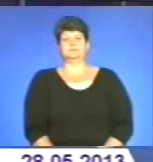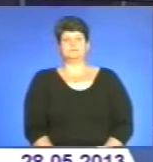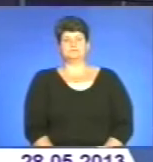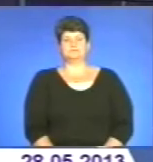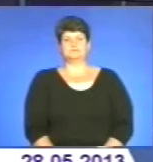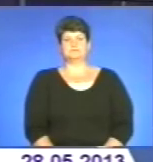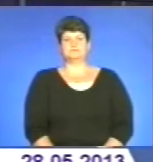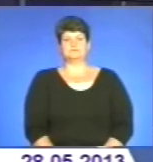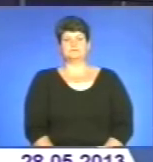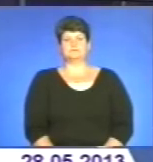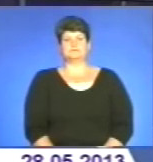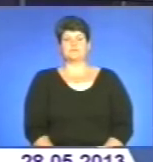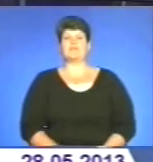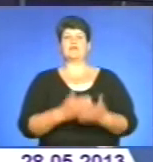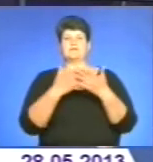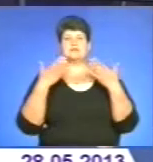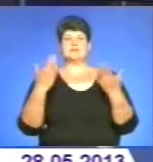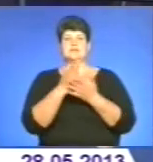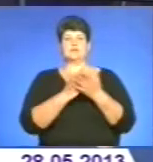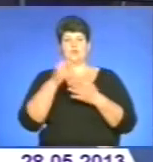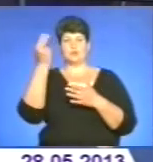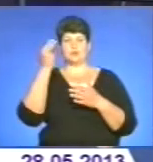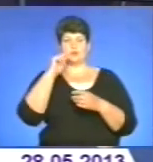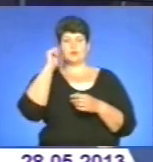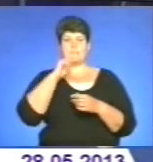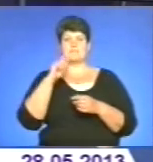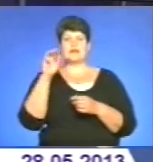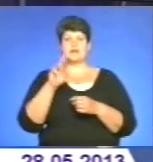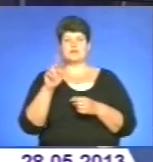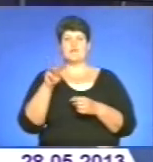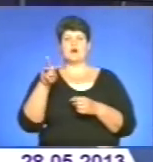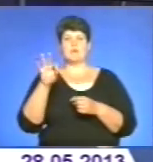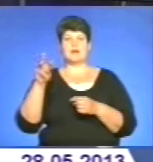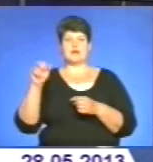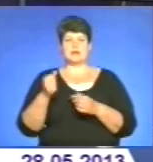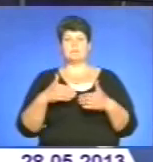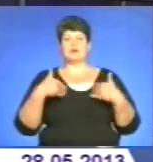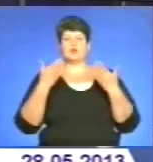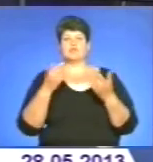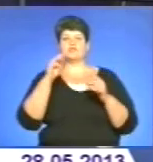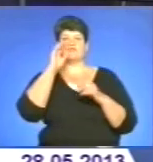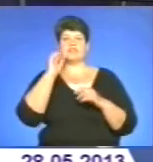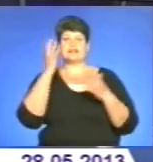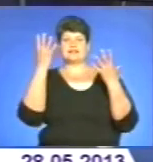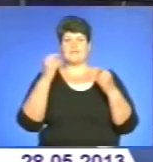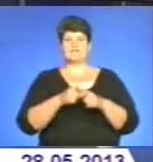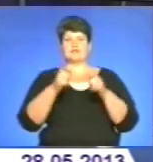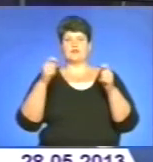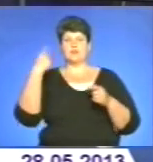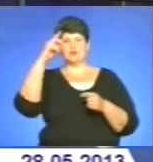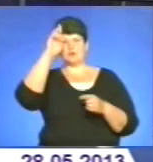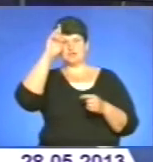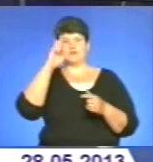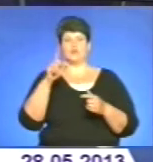Виставку заслуженого художника України Ярослава Омеляна, приурочену Шевченківським дням, відкрили в обласному державному